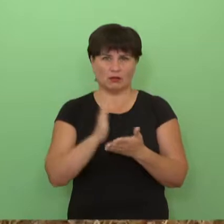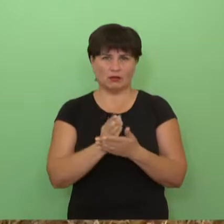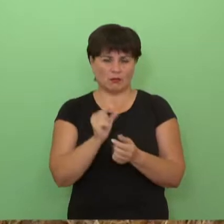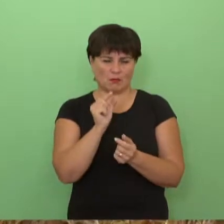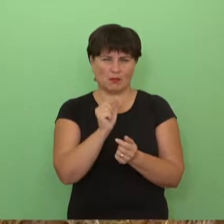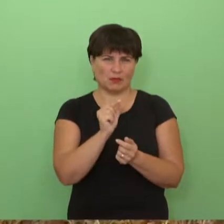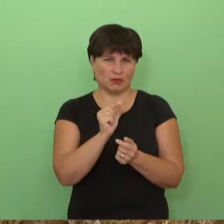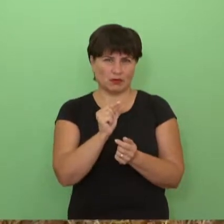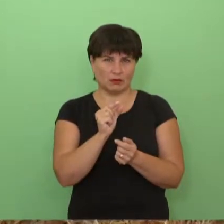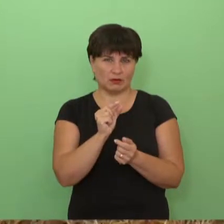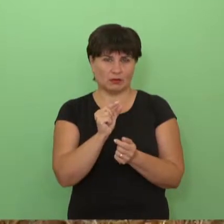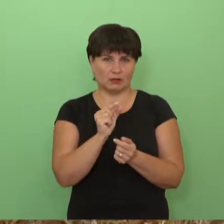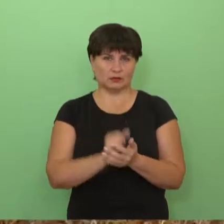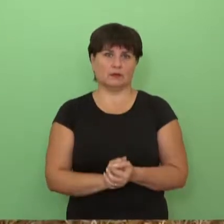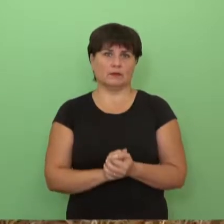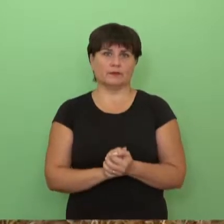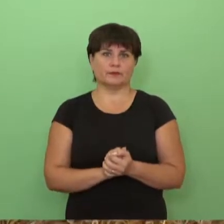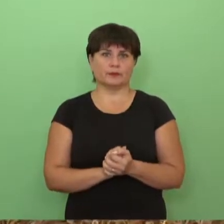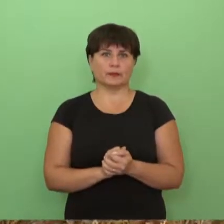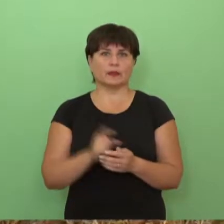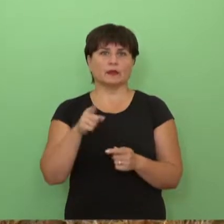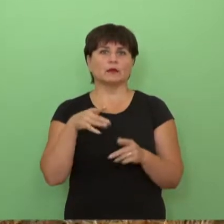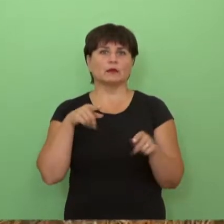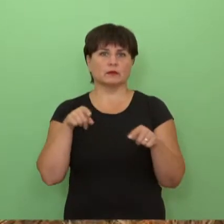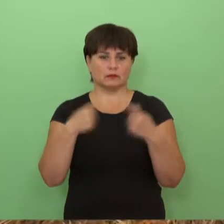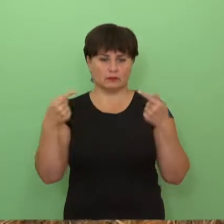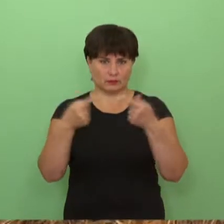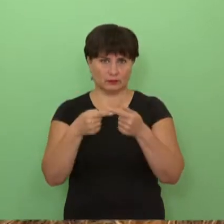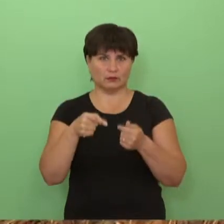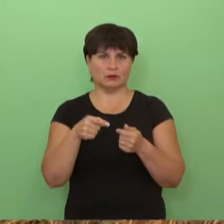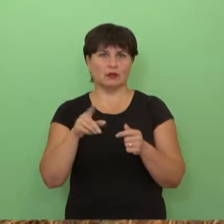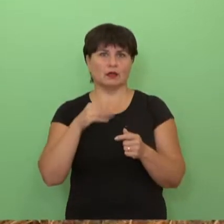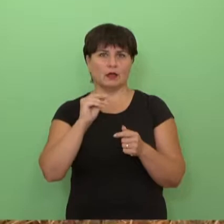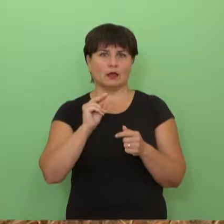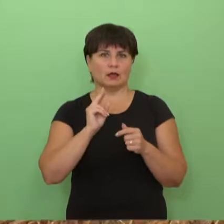parametrai iš tiesų yra pakankamai neblogie, atitinka pirmos ir ekstra klasės kokybė,